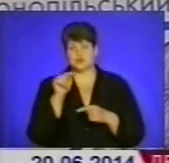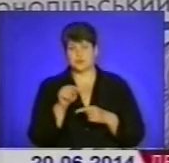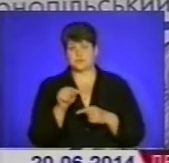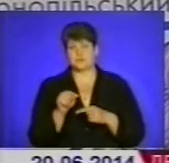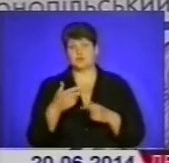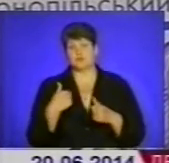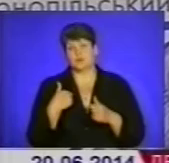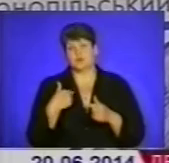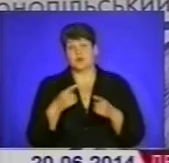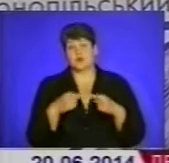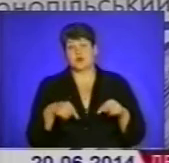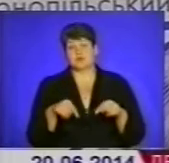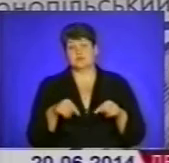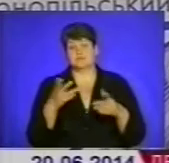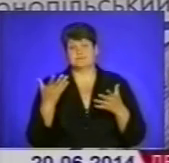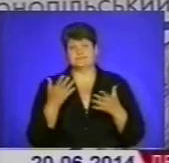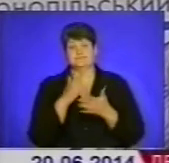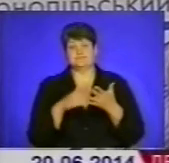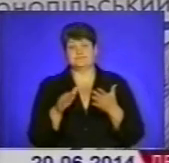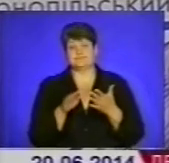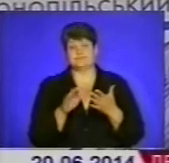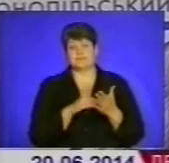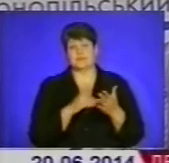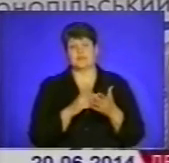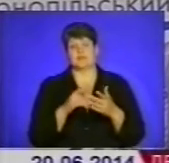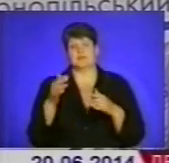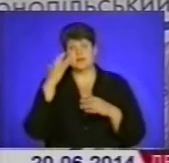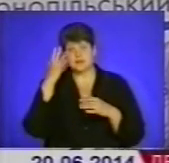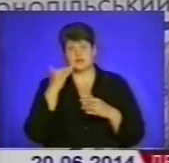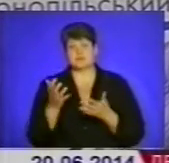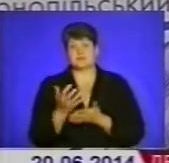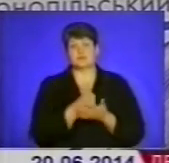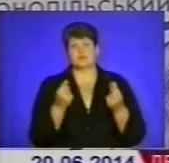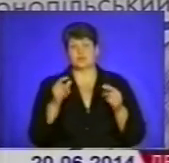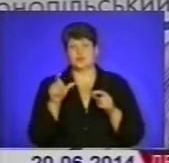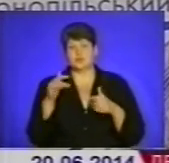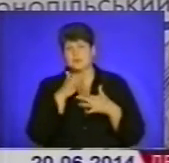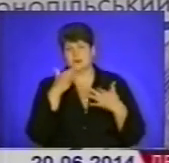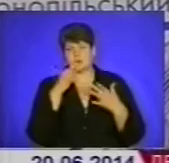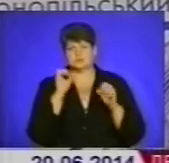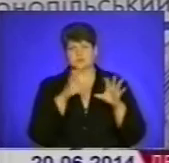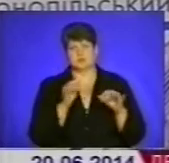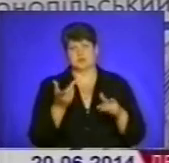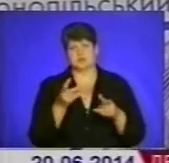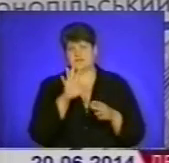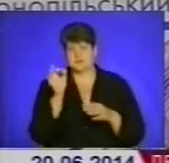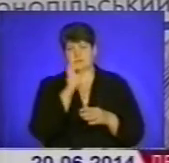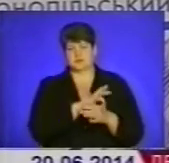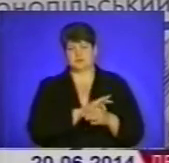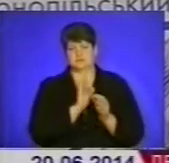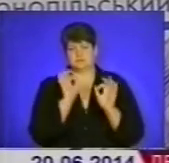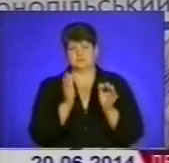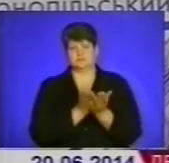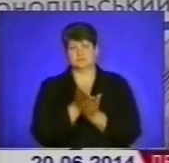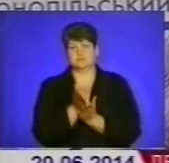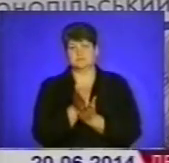таким чином ми маргіналізуємо повністю і даю збирання коштів. Насправді громада дуже багато здала і ці всі гроші були використані і попризначені. Тобто не було